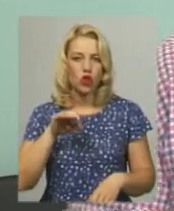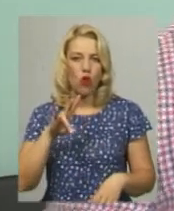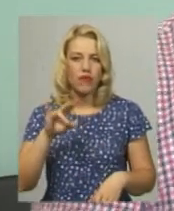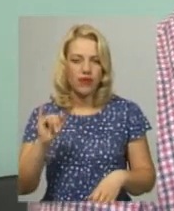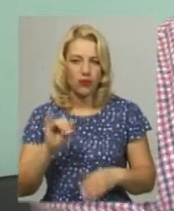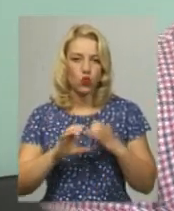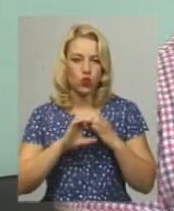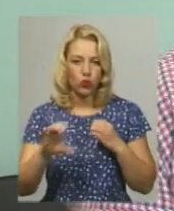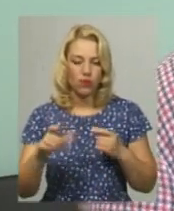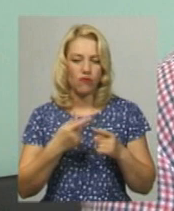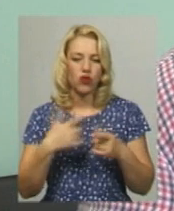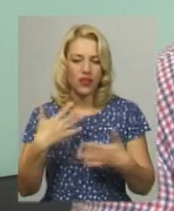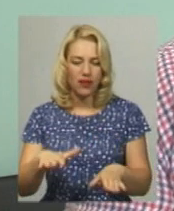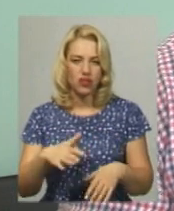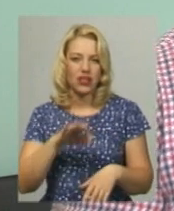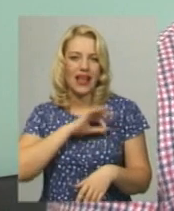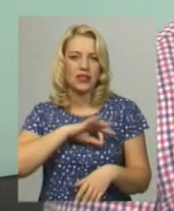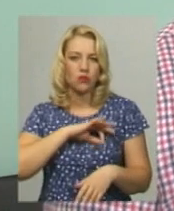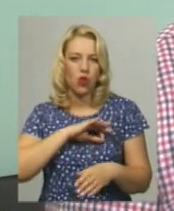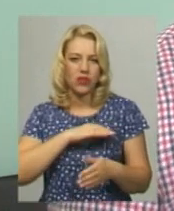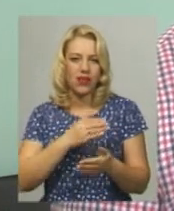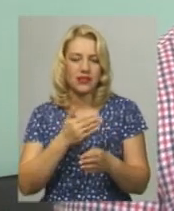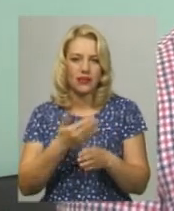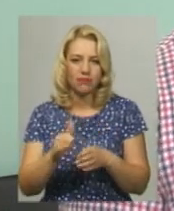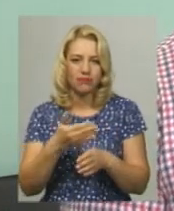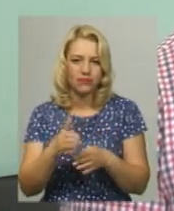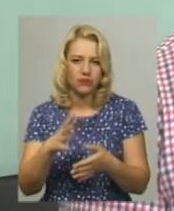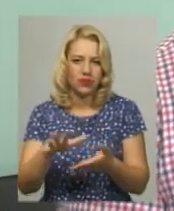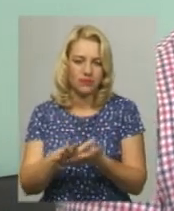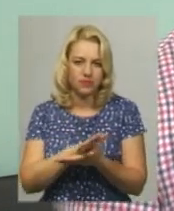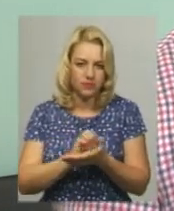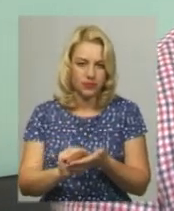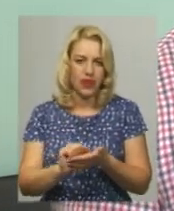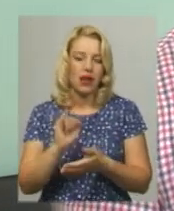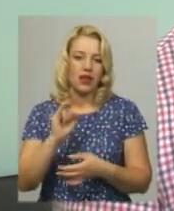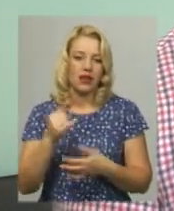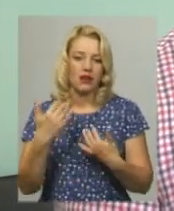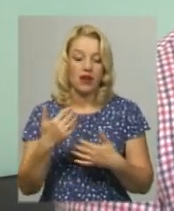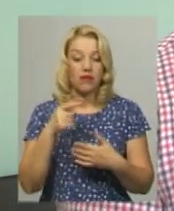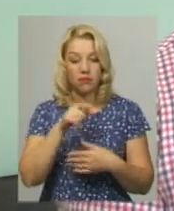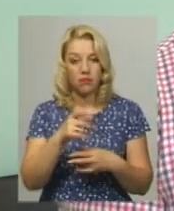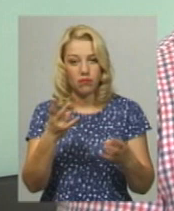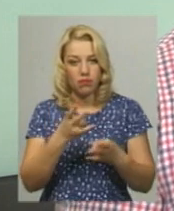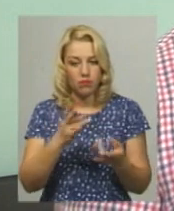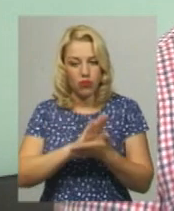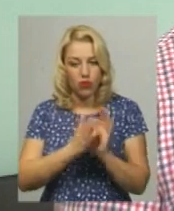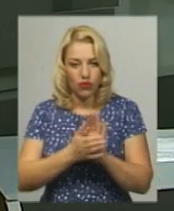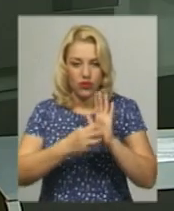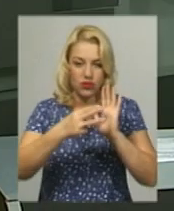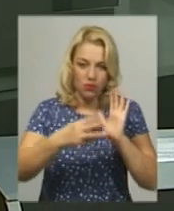Вони відпрацювали свій експлуатаційний термін, який складає 18 років, а вони вже працюють 39 років.